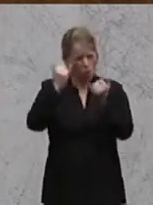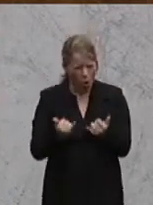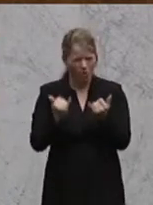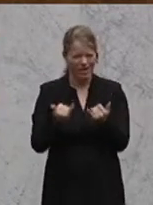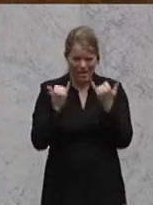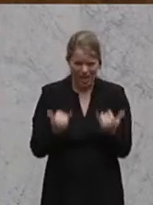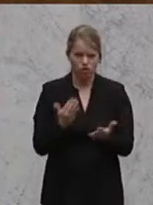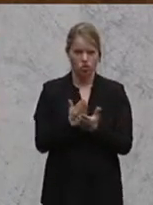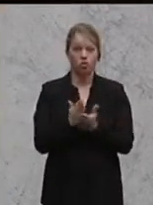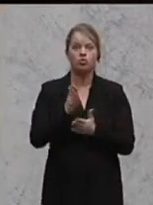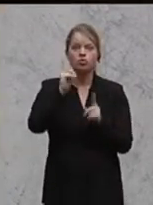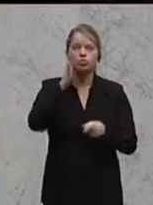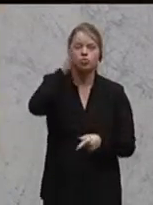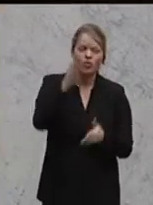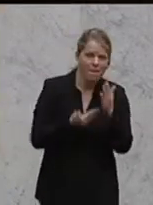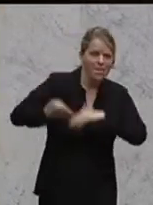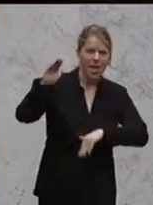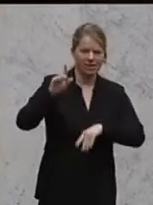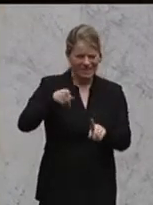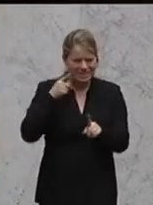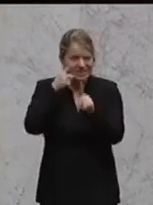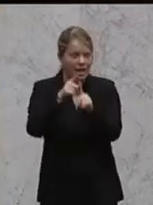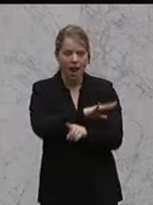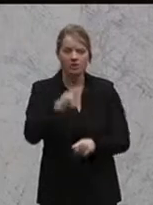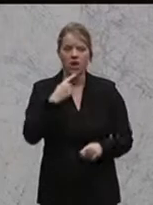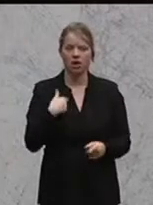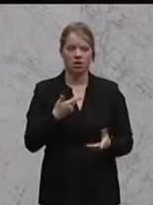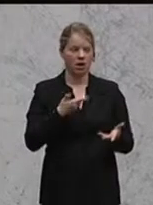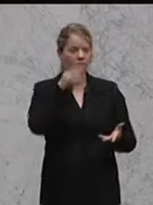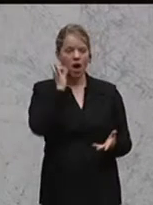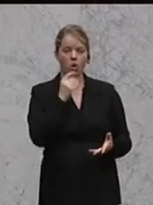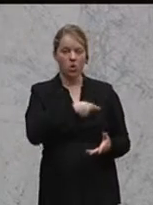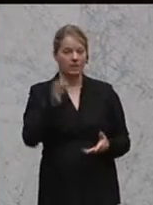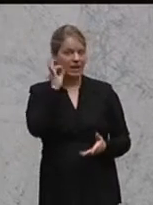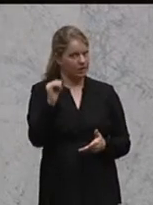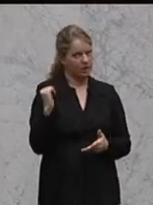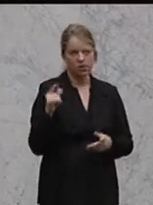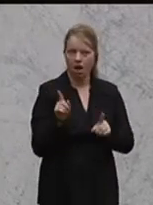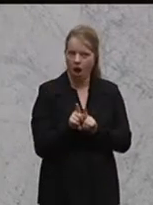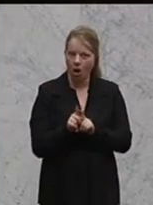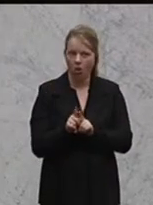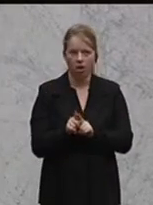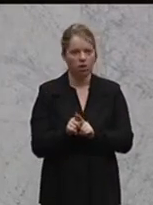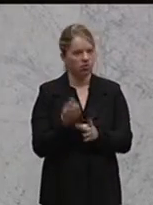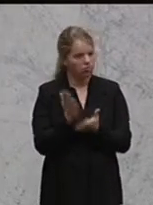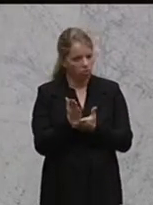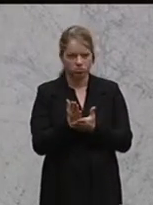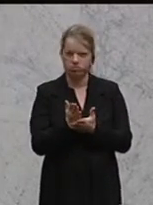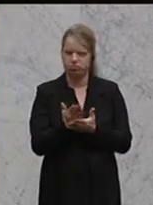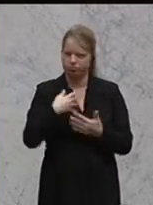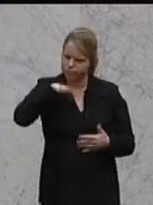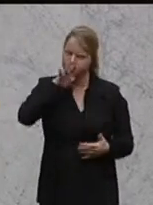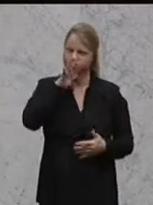schon, und dann sollte es noch mehr werden. Das ist ja das Ziel. Das sagen ja alle, die Frau Kommissarin gestern auch, die einzige Enttäuschung war im Übrigen.